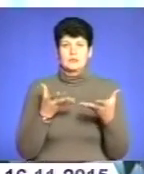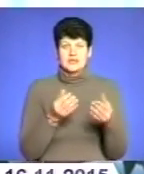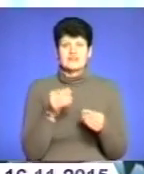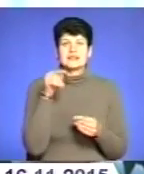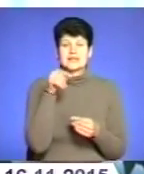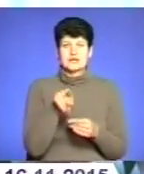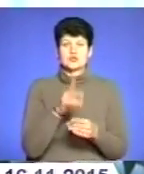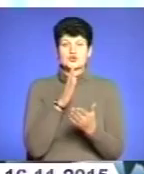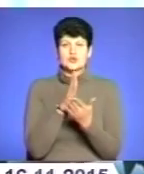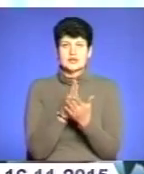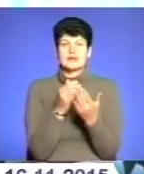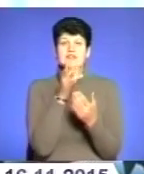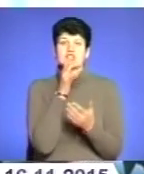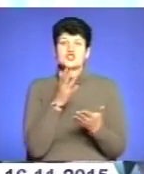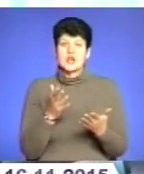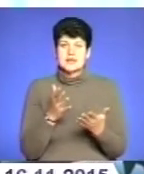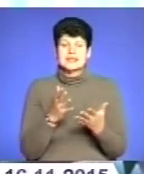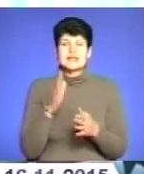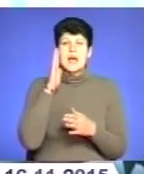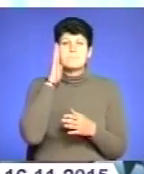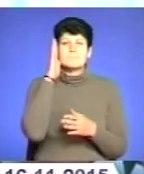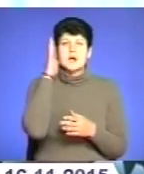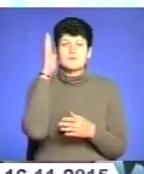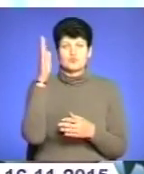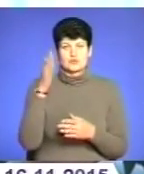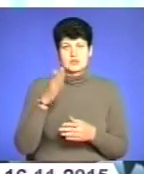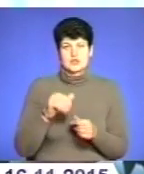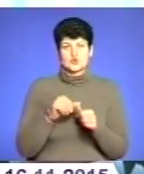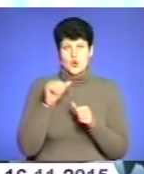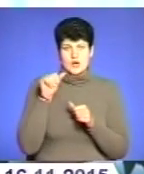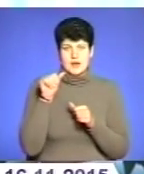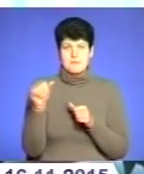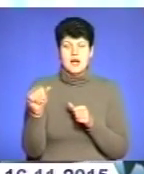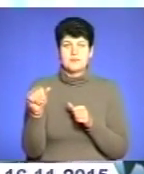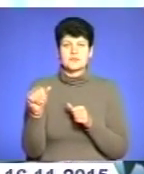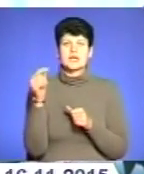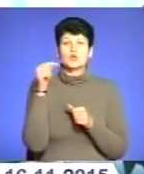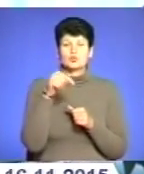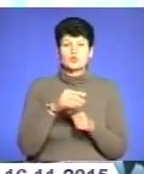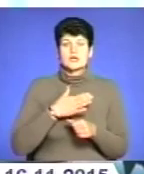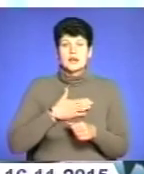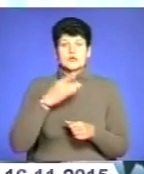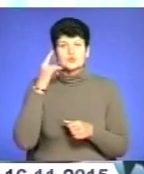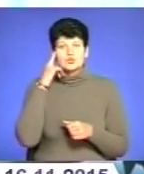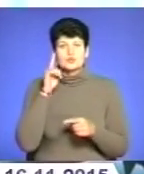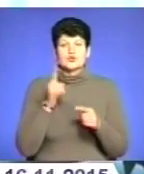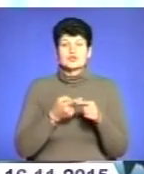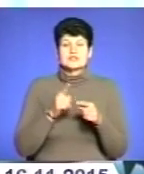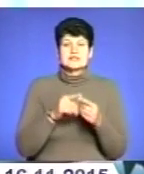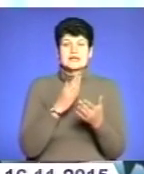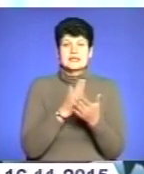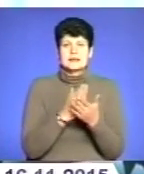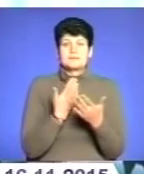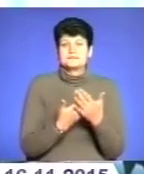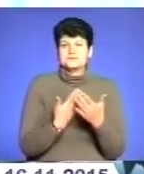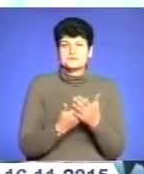відбувається, на час і на майбутній час, зокрема. І тому я думаю, що це є таким символічним подарунком,